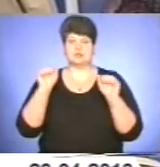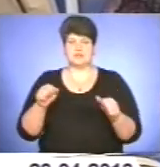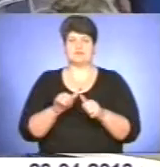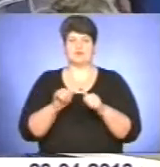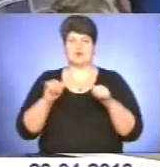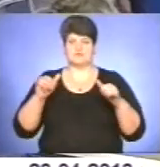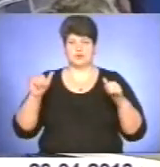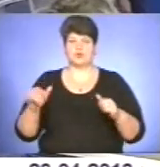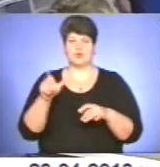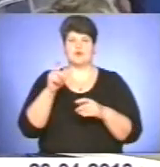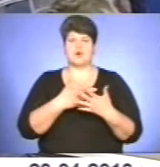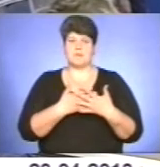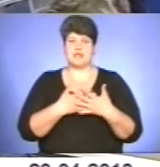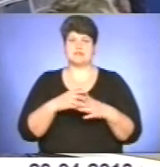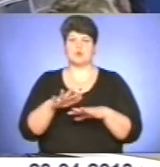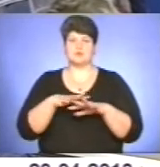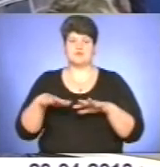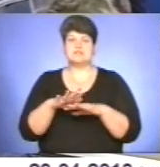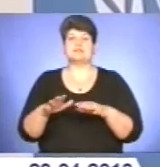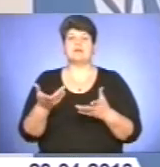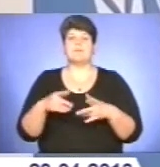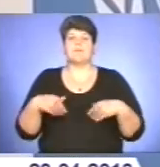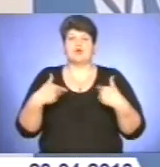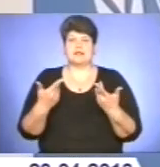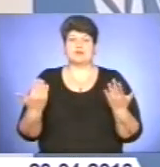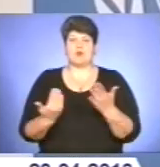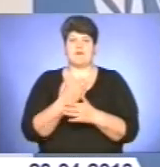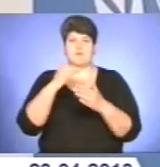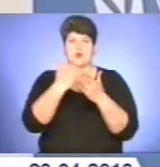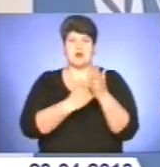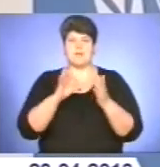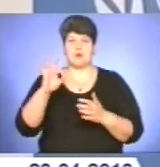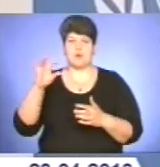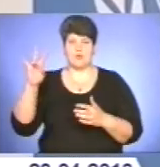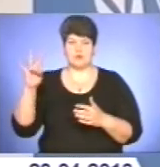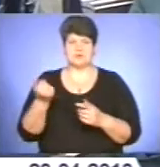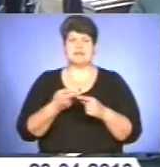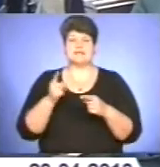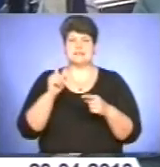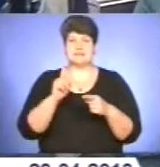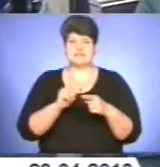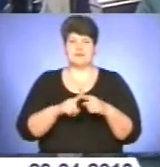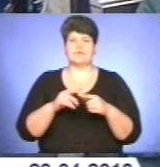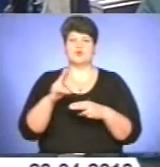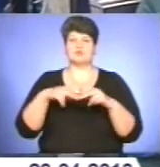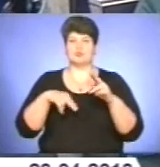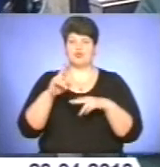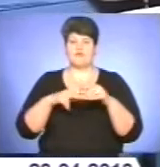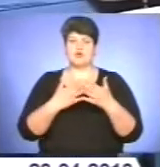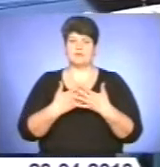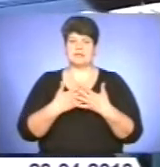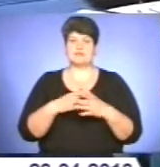суспільства покликана нова програма ООН. В основі такої ініціативи – досвід попередніх проєктів організації у сферах розбудови громадянського